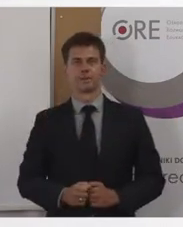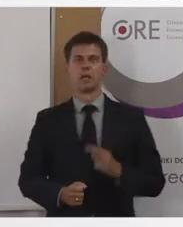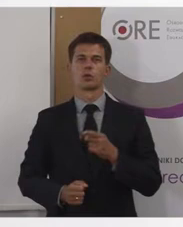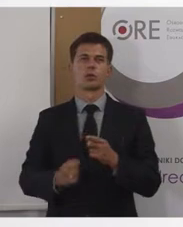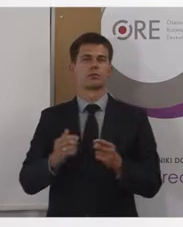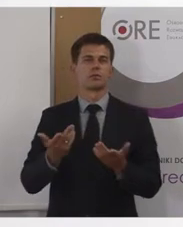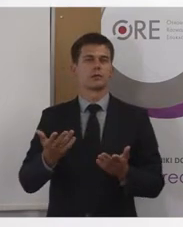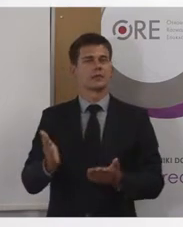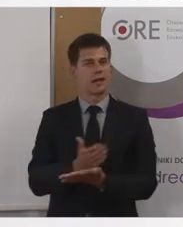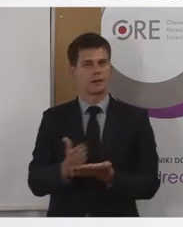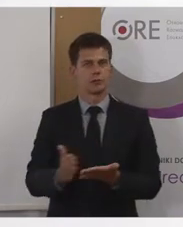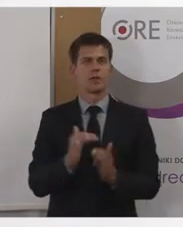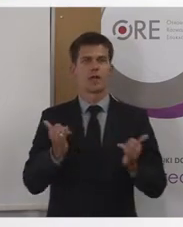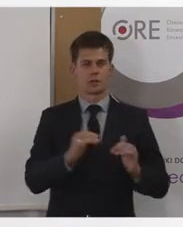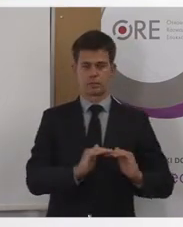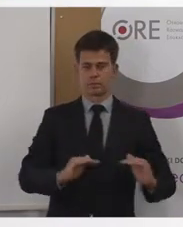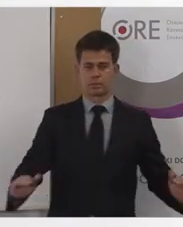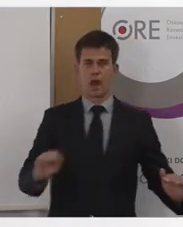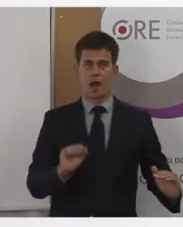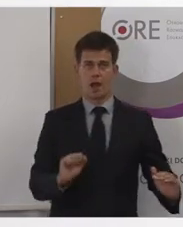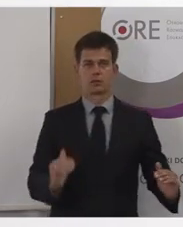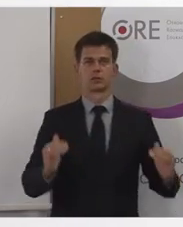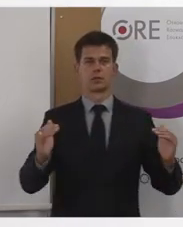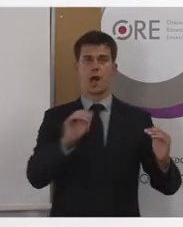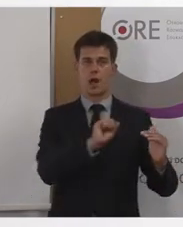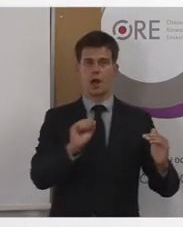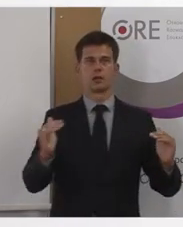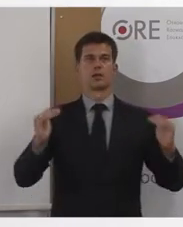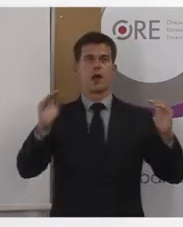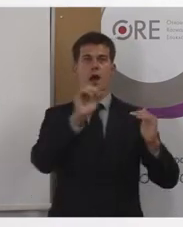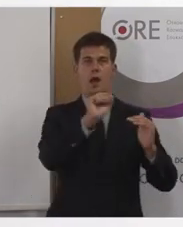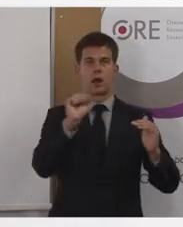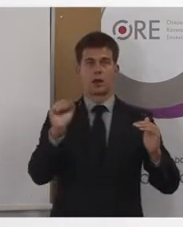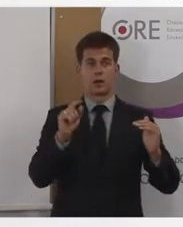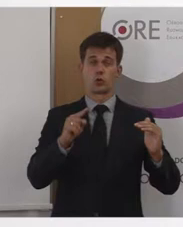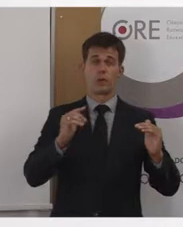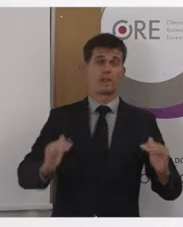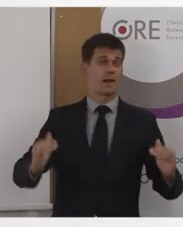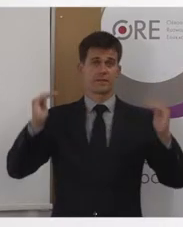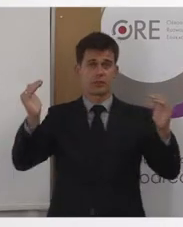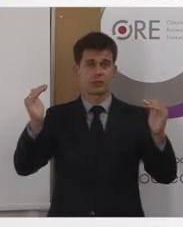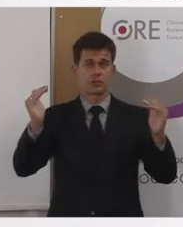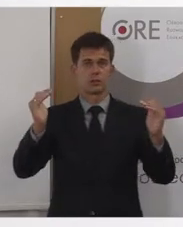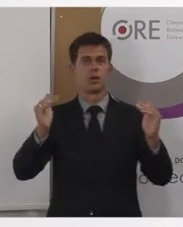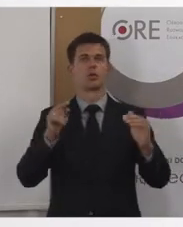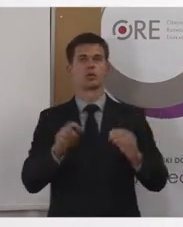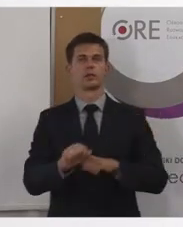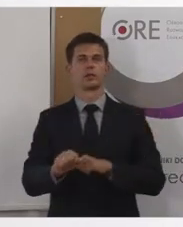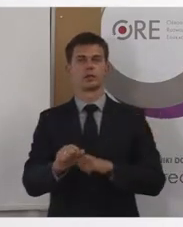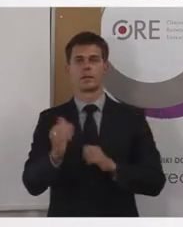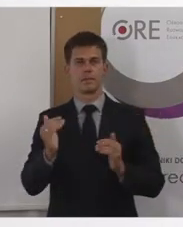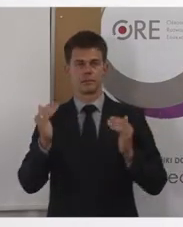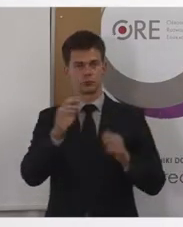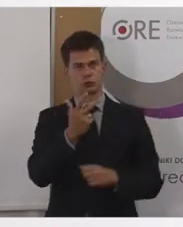dostępności chcemy oczywiście osiągnąć. Im wyższy poziom dostępności ma być osiągnięty przez te nasze treści, tym